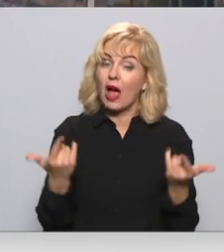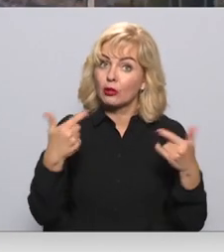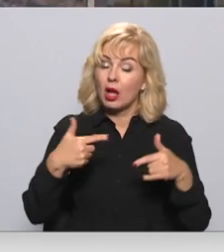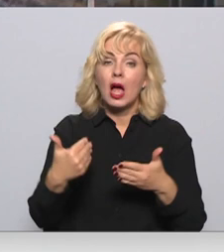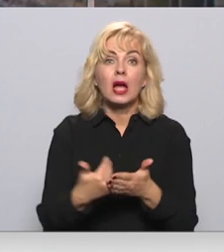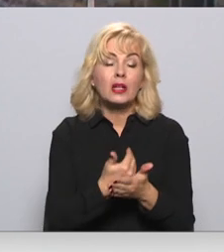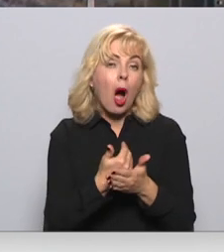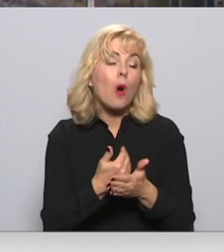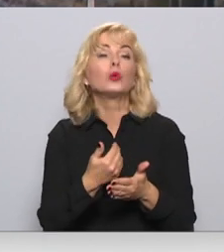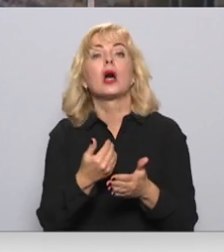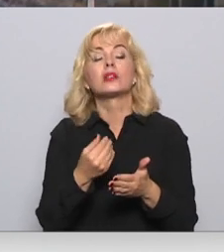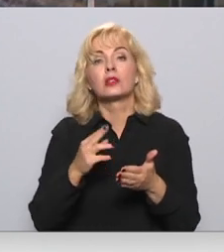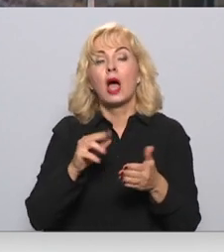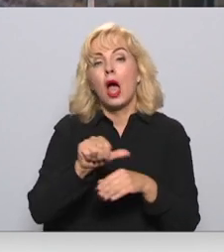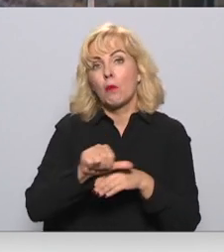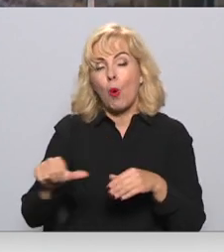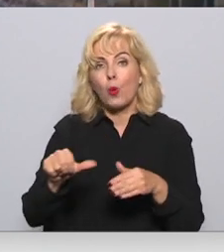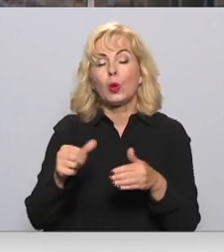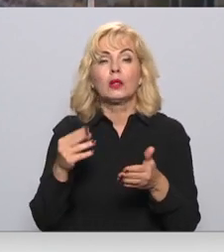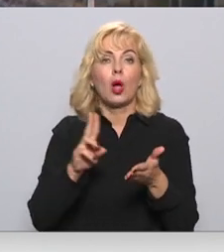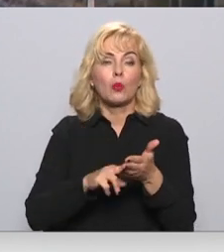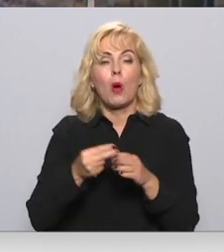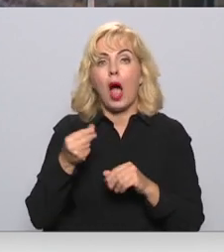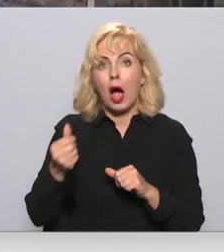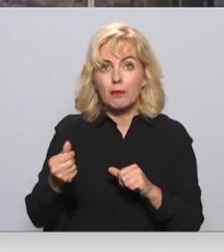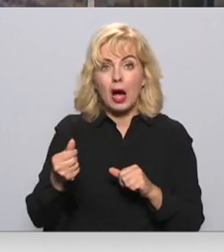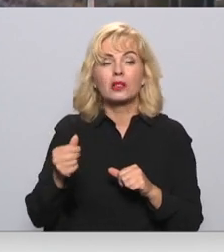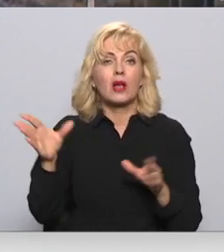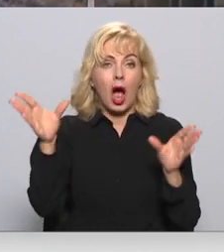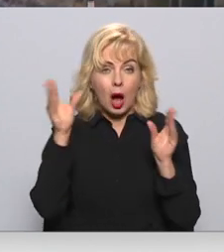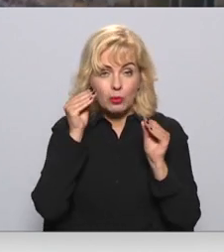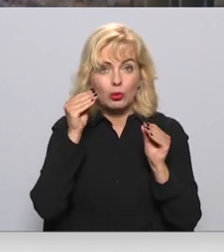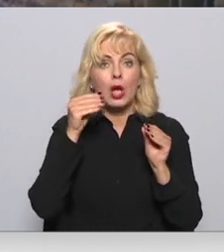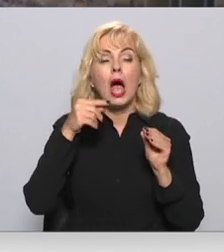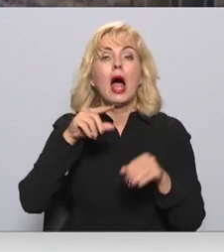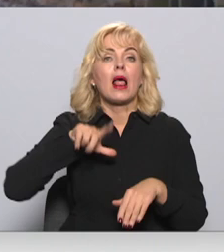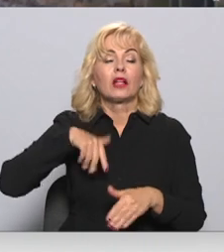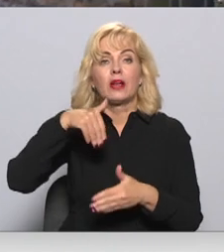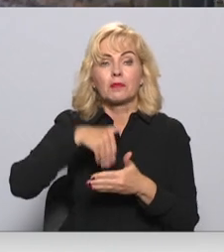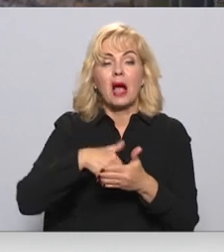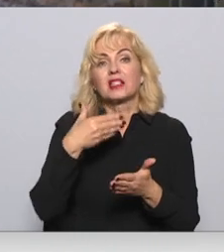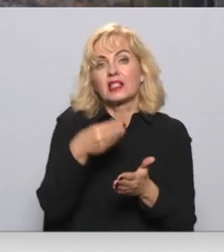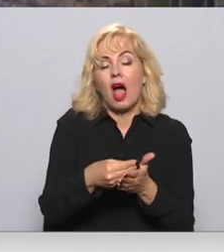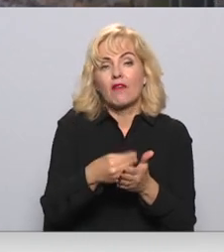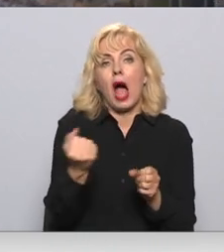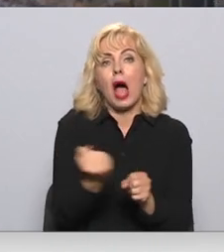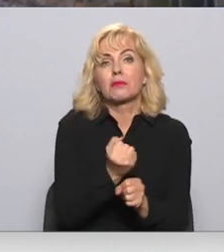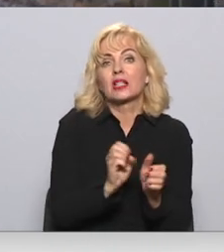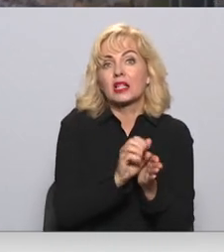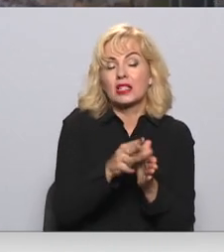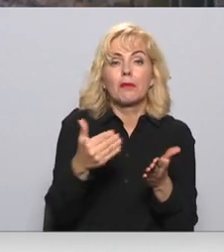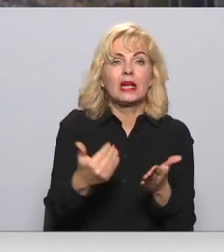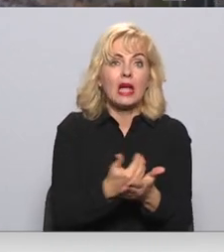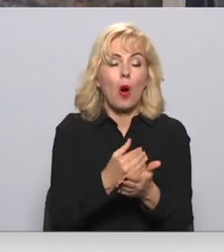Jaunā atmuitošanas kārtība tikai nesen apgūta, pastam arī jauna iekšējā sūtījuma apstrādes sistēma. Šiem jaunumiem